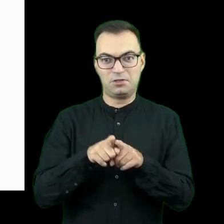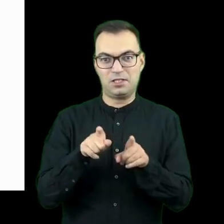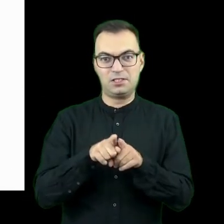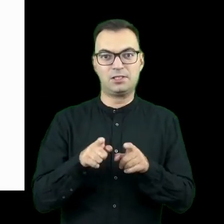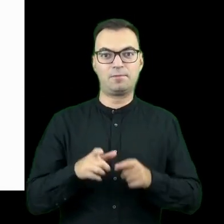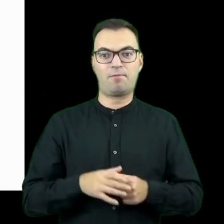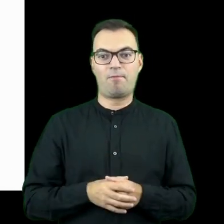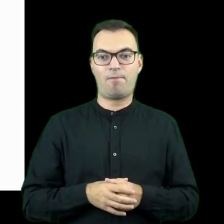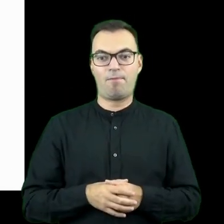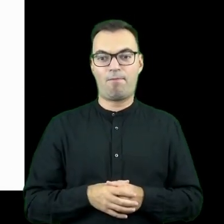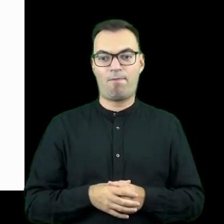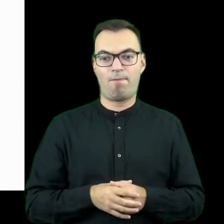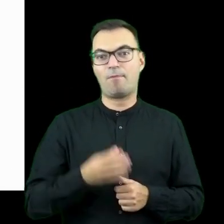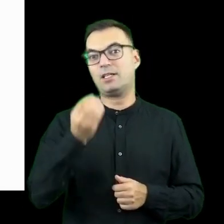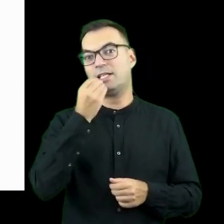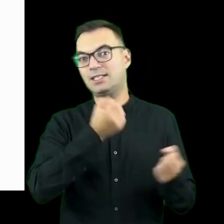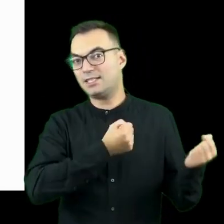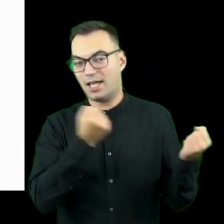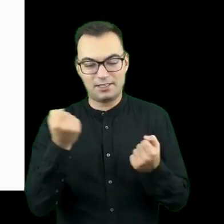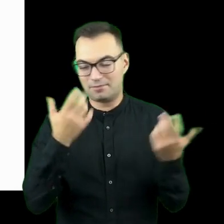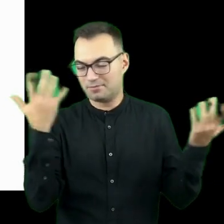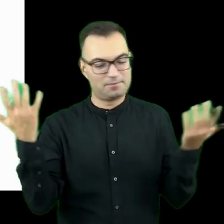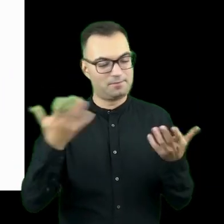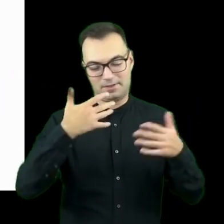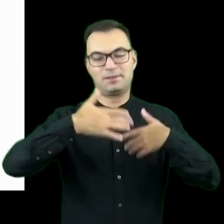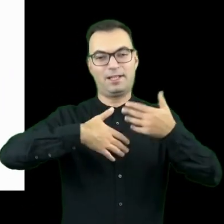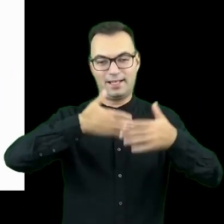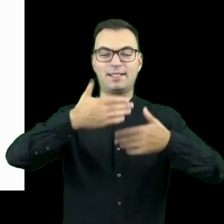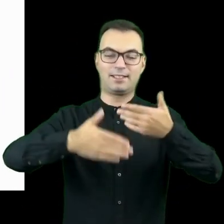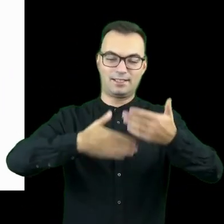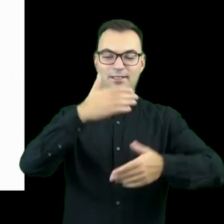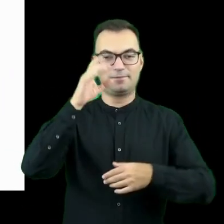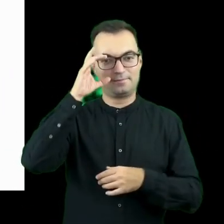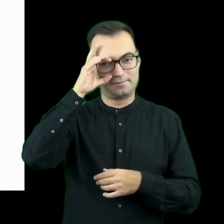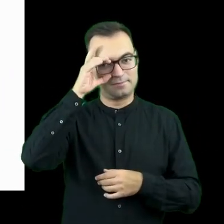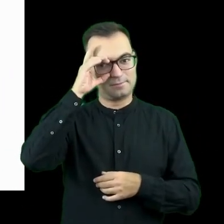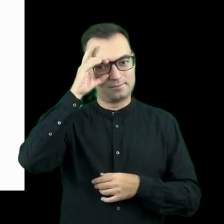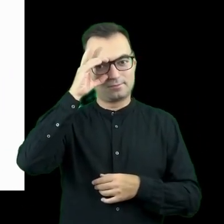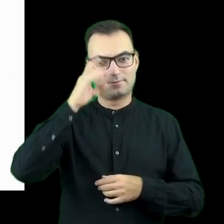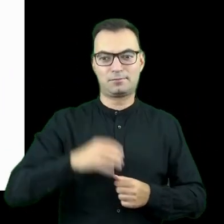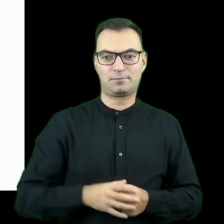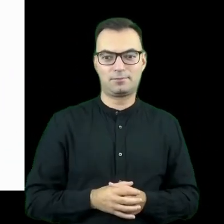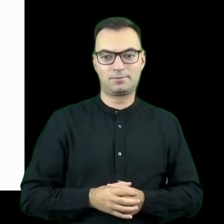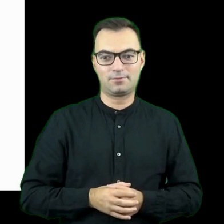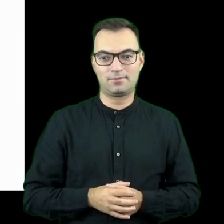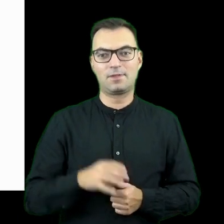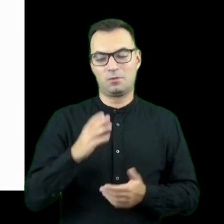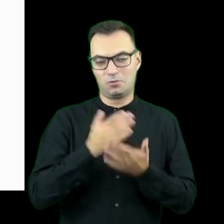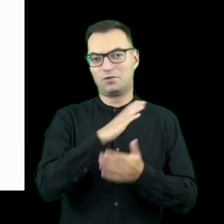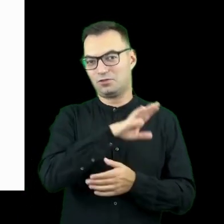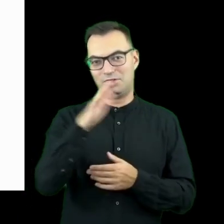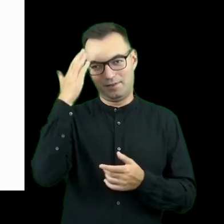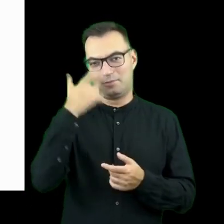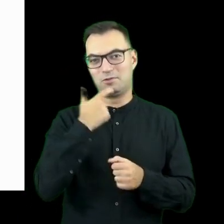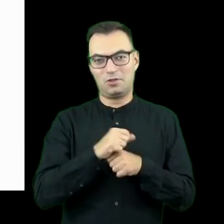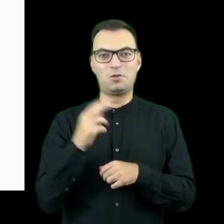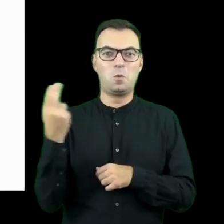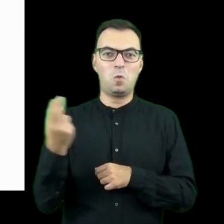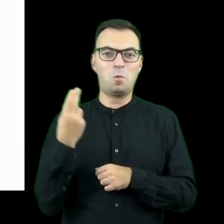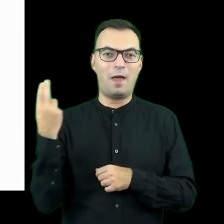dostarczania jedzenia i tak dalej, i tak dalej. Czym jest Uber dzisiaj? Zapewne wiecie.